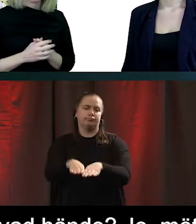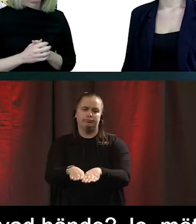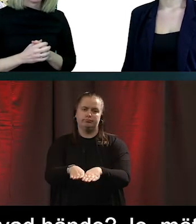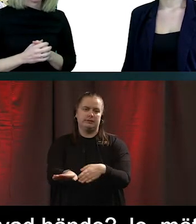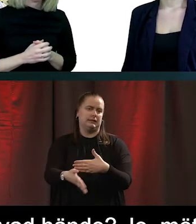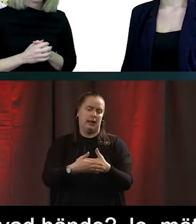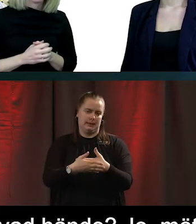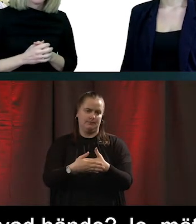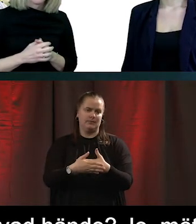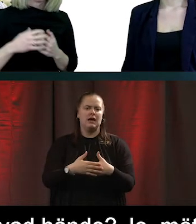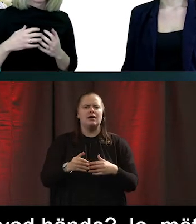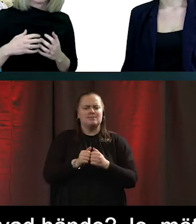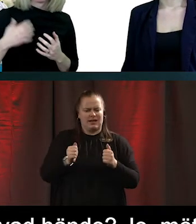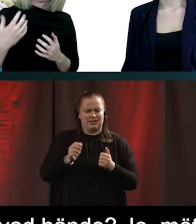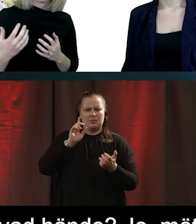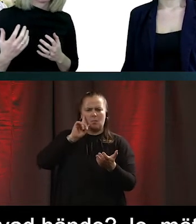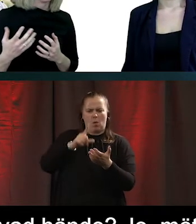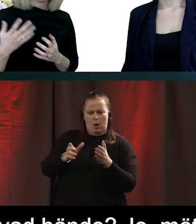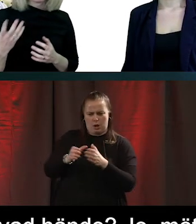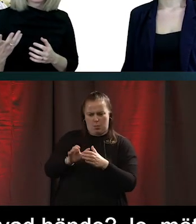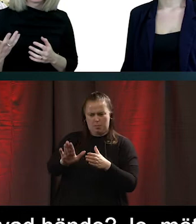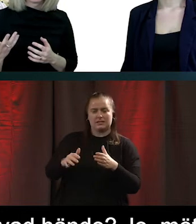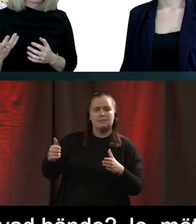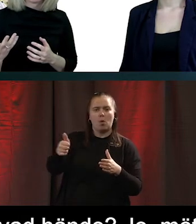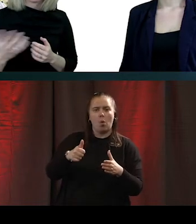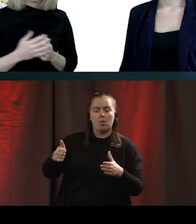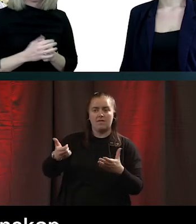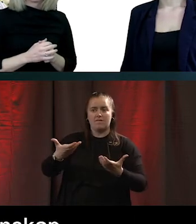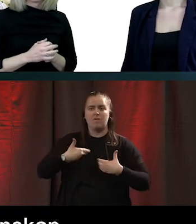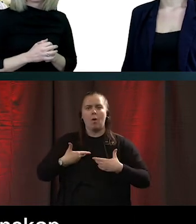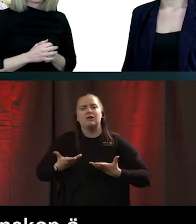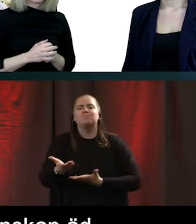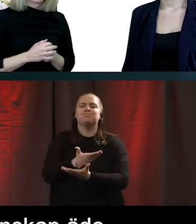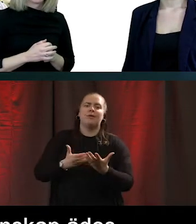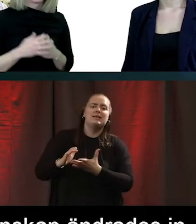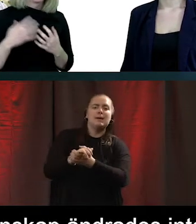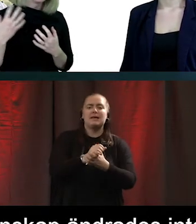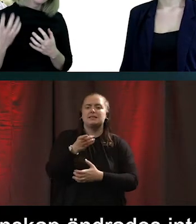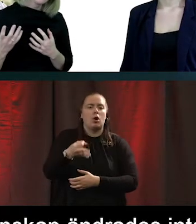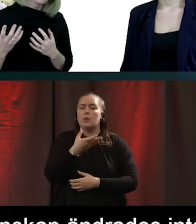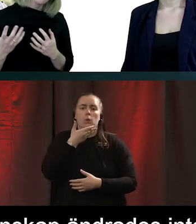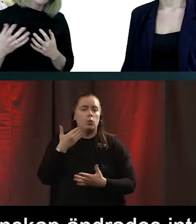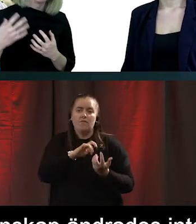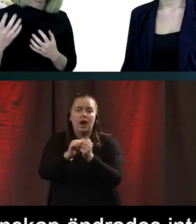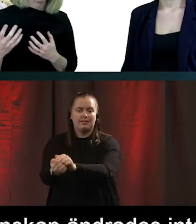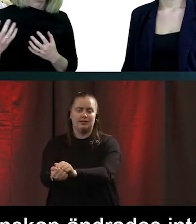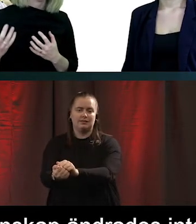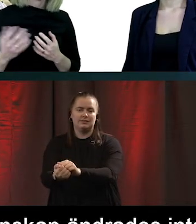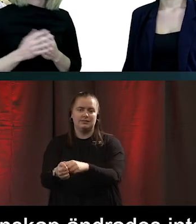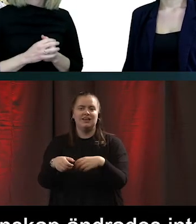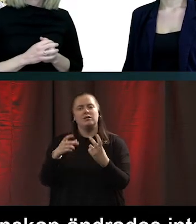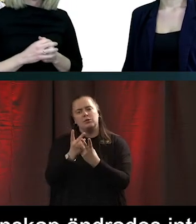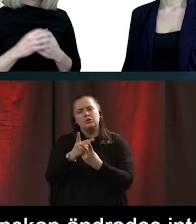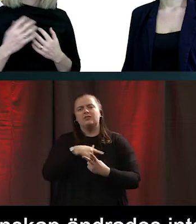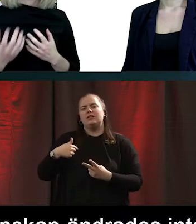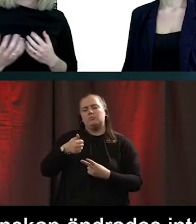Men målgruppens behov av den här gemenskapen. Den ändrades ju inte. Och då gäller det också att känna målgruppen. Möta dem